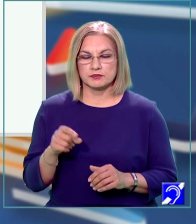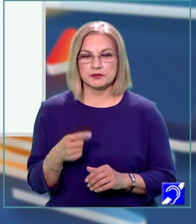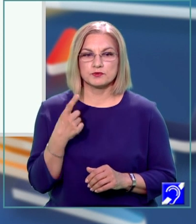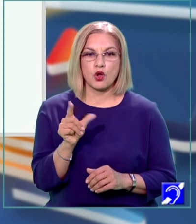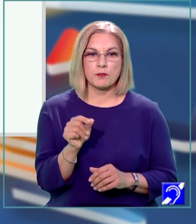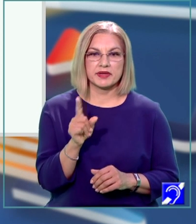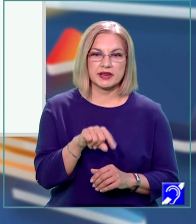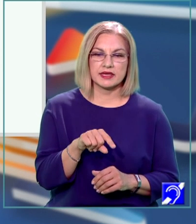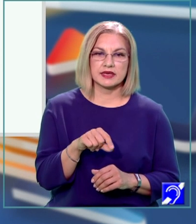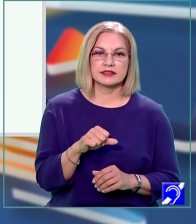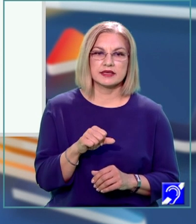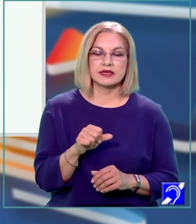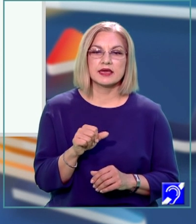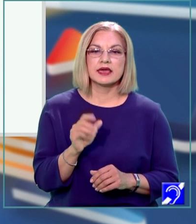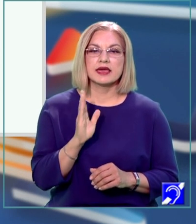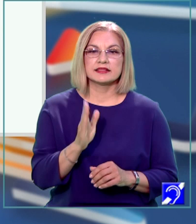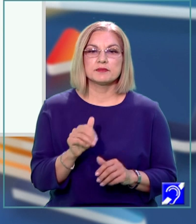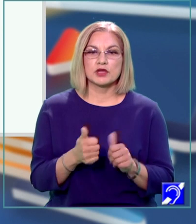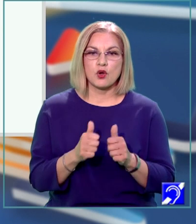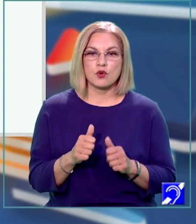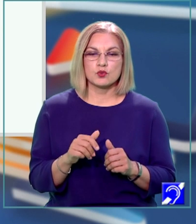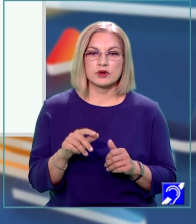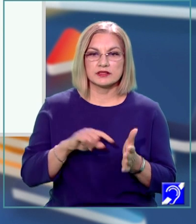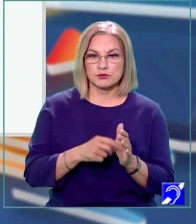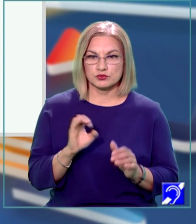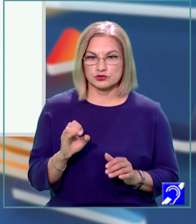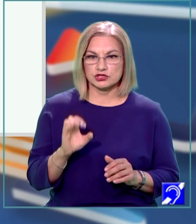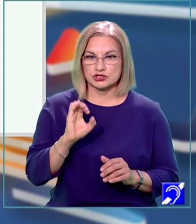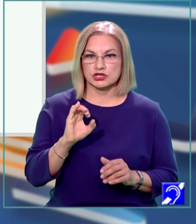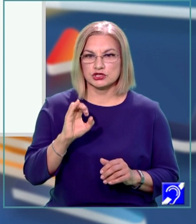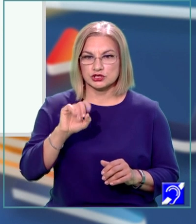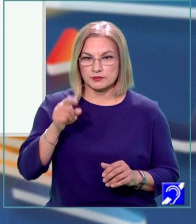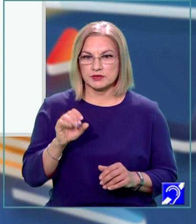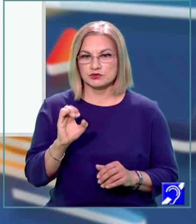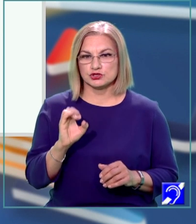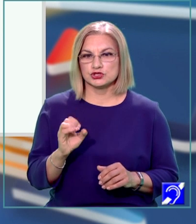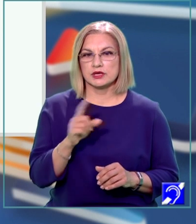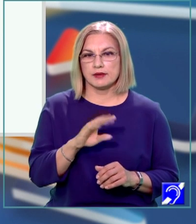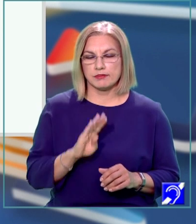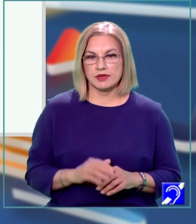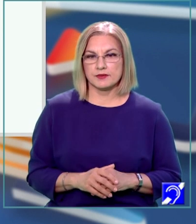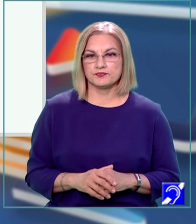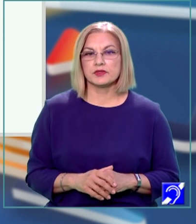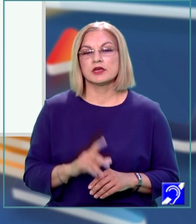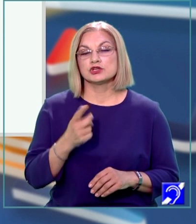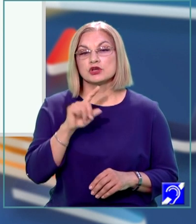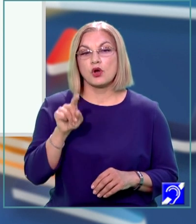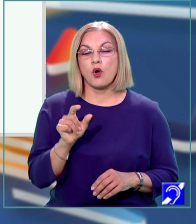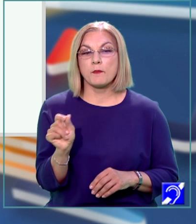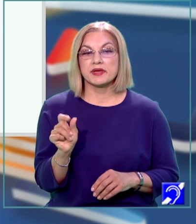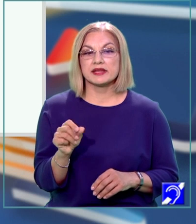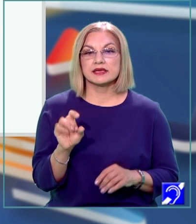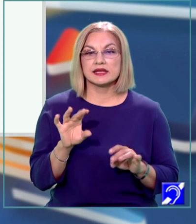pereche de drepte concurente în punctul C, C, C prim și C, B și o pereche de drepte